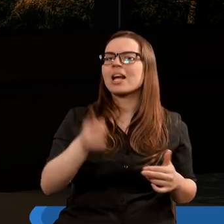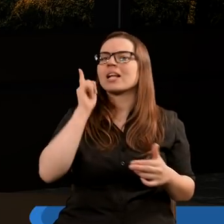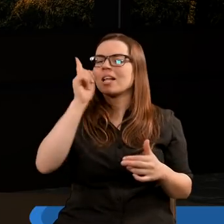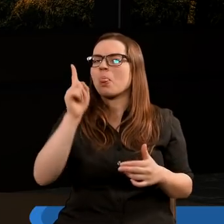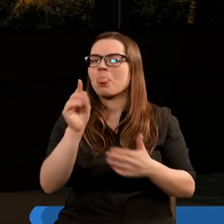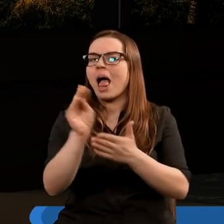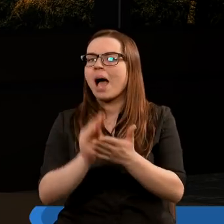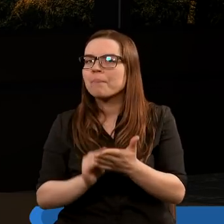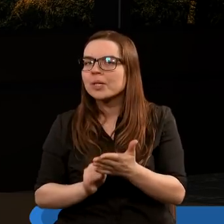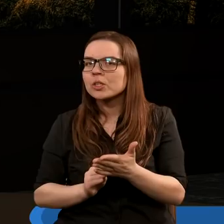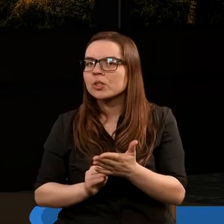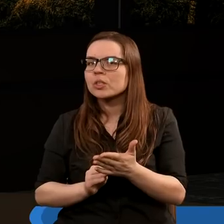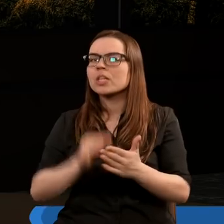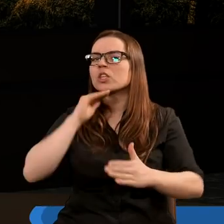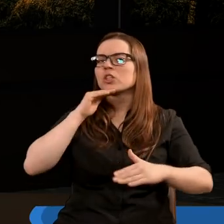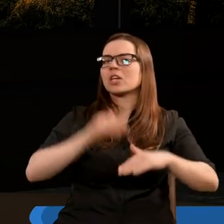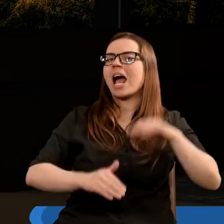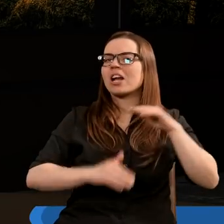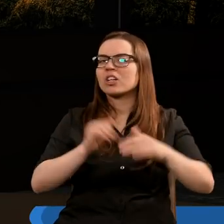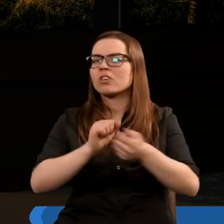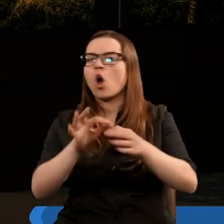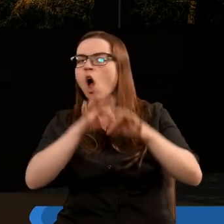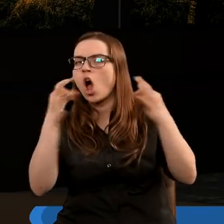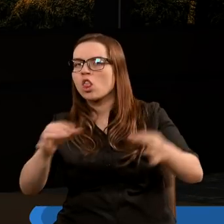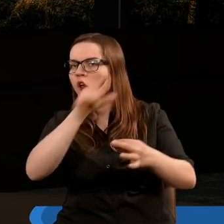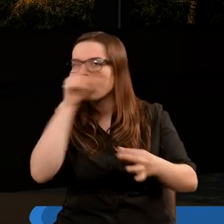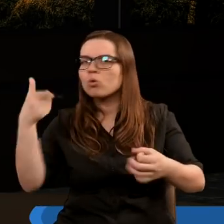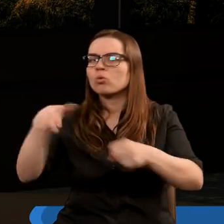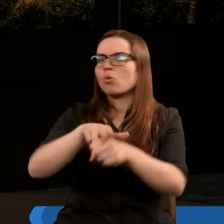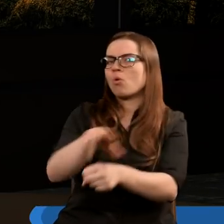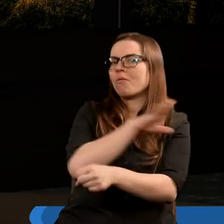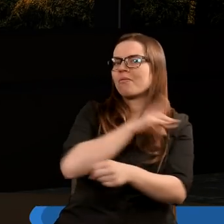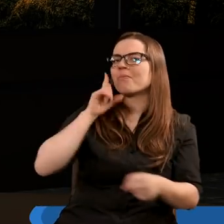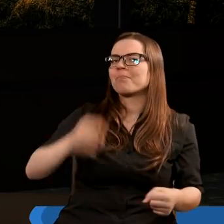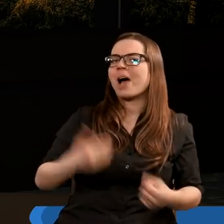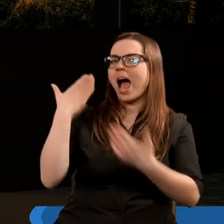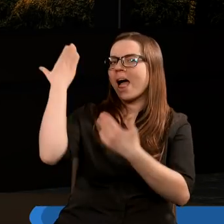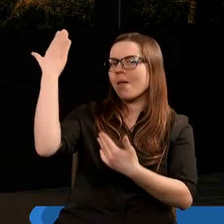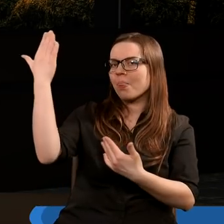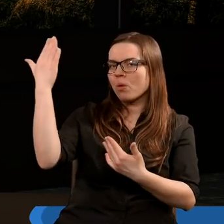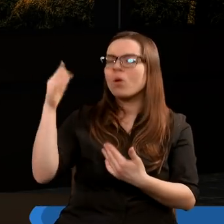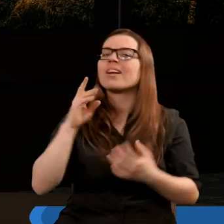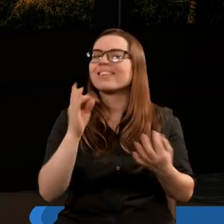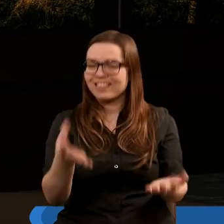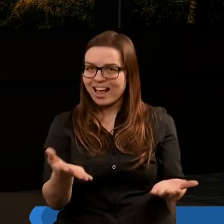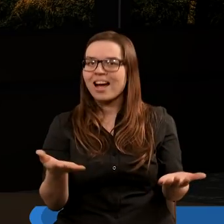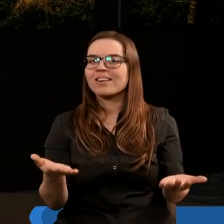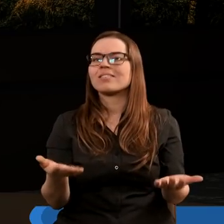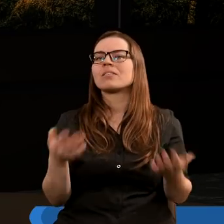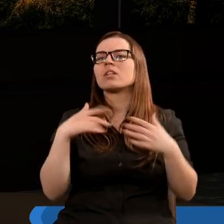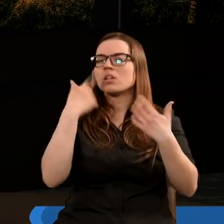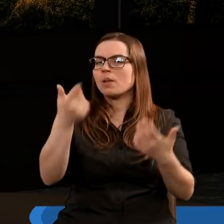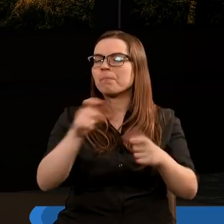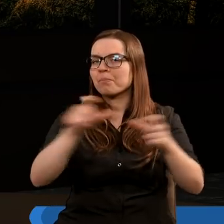Napisz Szczęśliwi są odtąd ludzie, którzy umierają w Panu. Tak, mówi Duch,